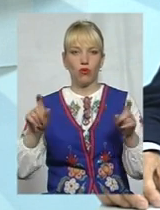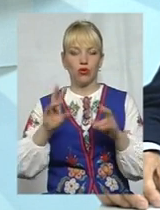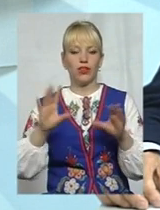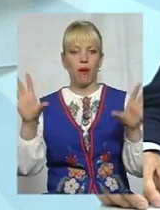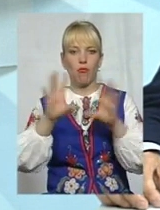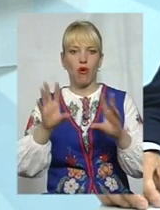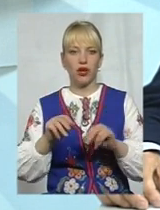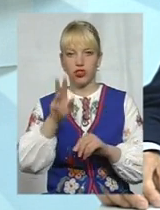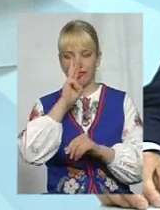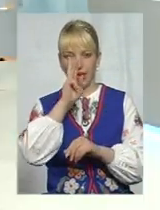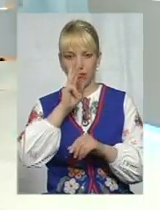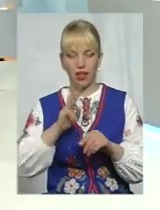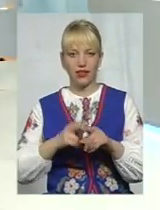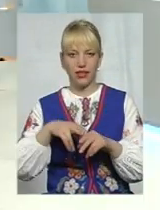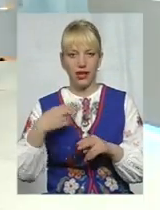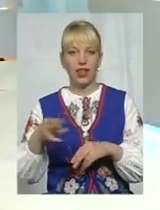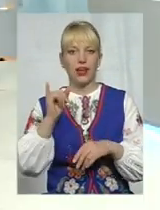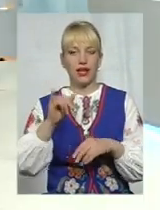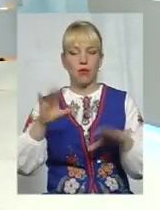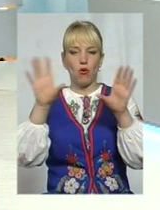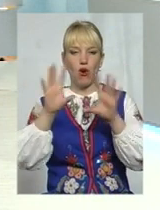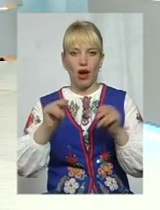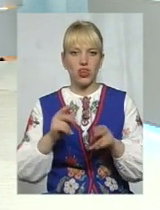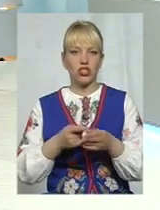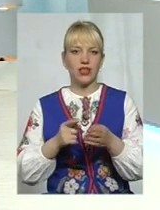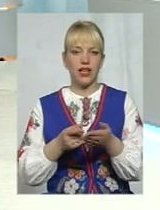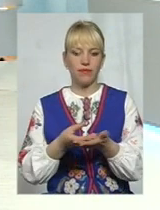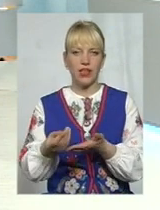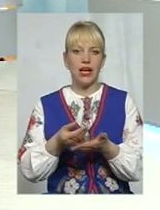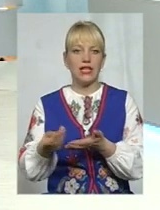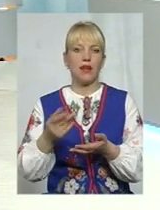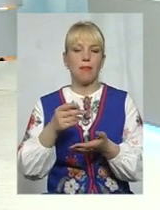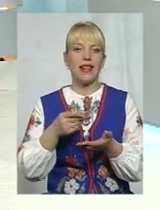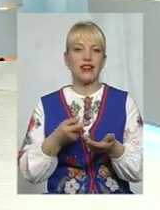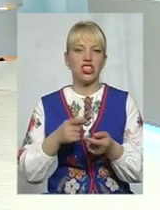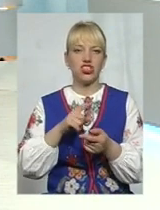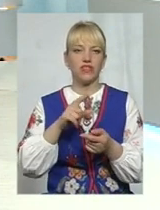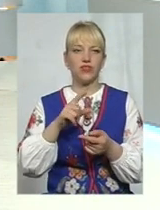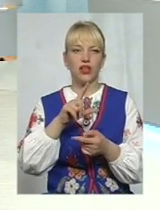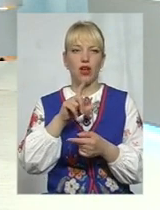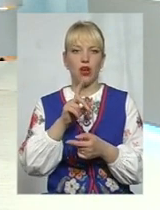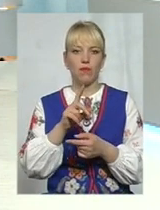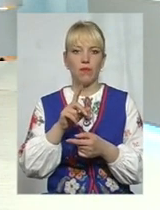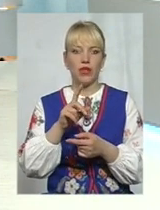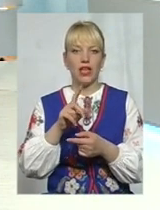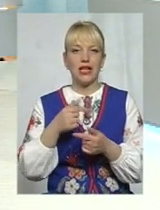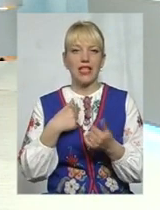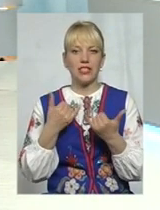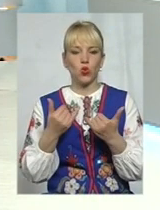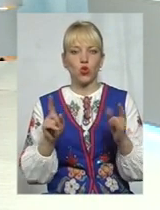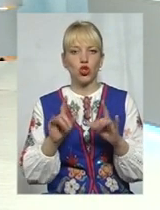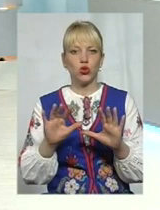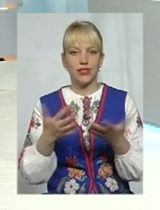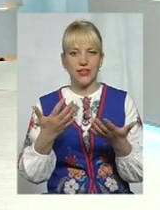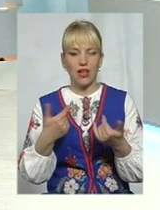плати і, відповідно, погашення комунальних платежів. На сьогодні те, що сталося, я говорив вже